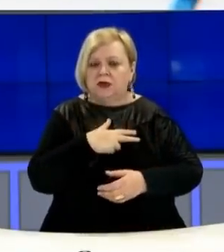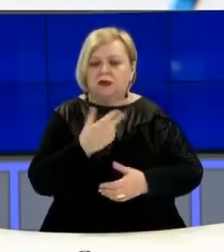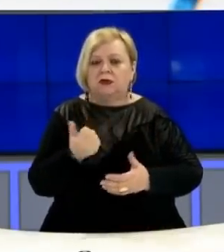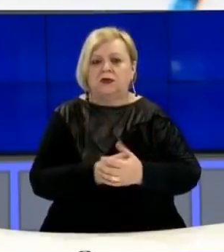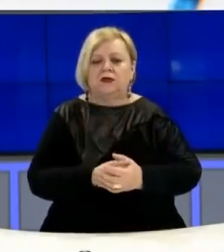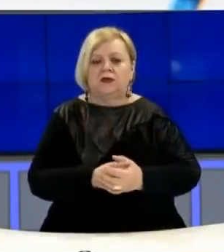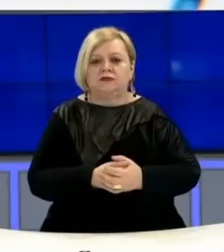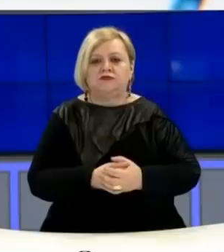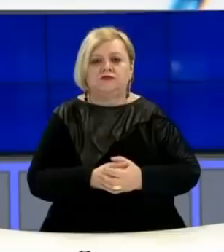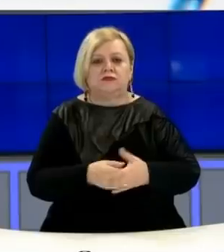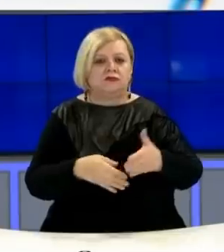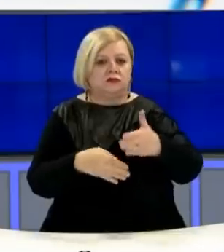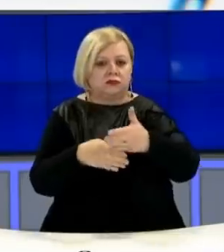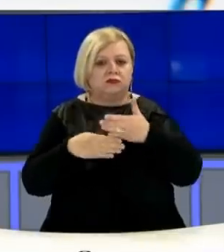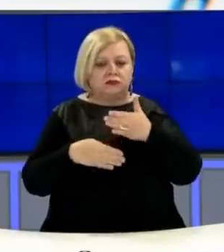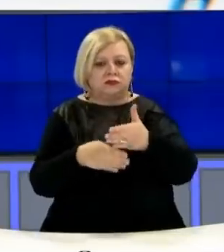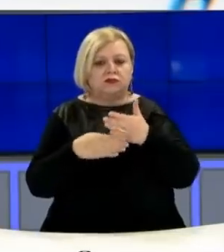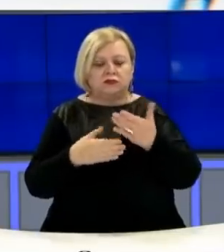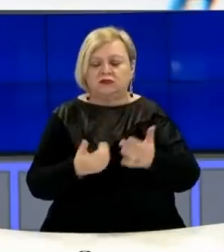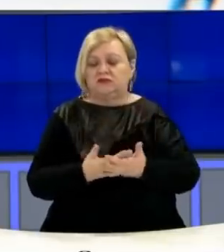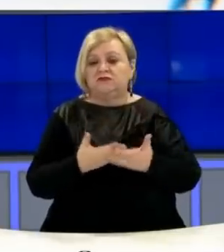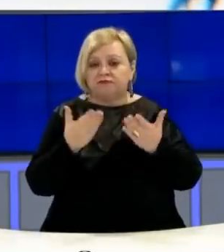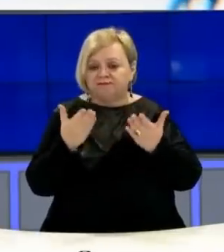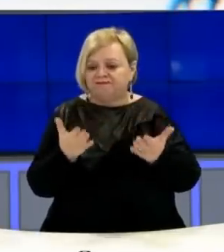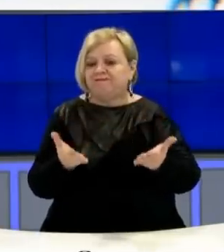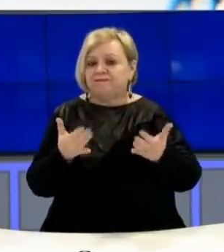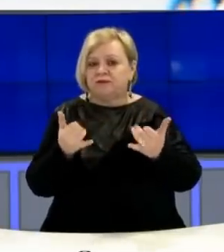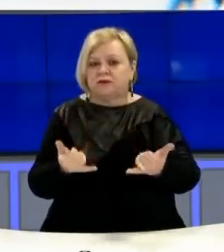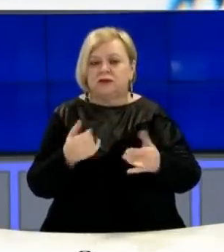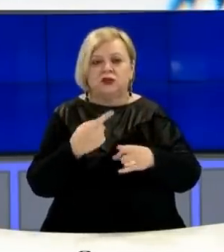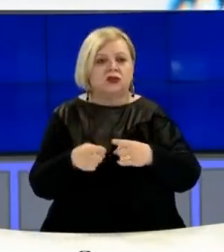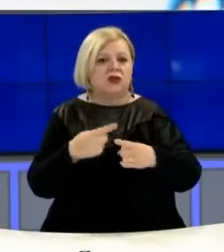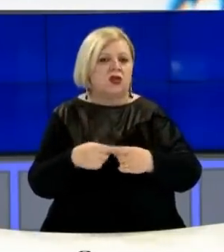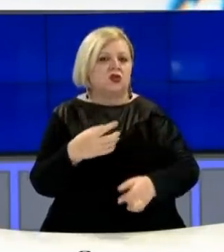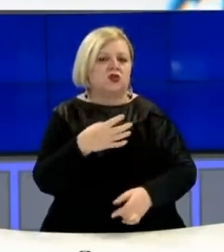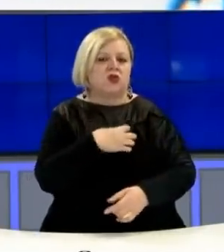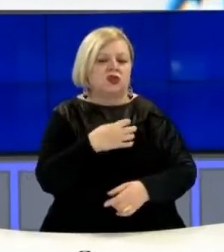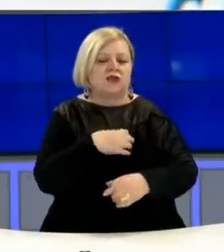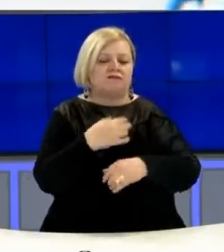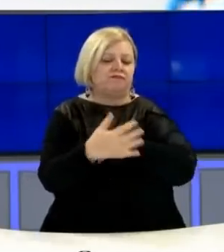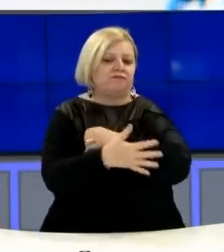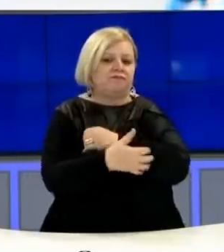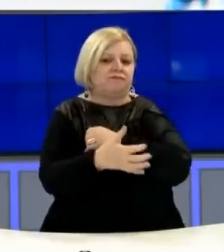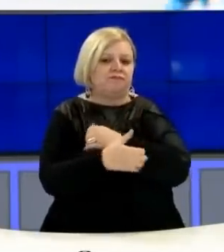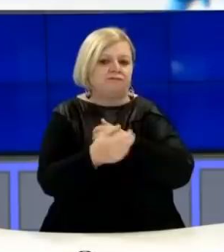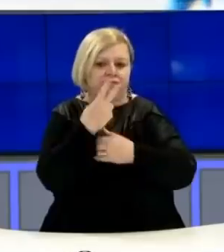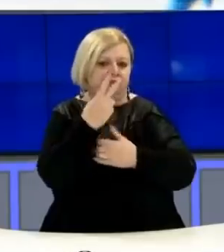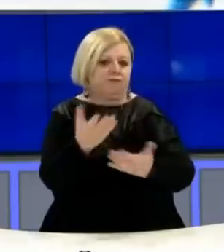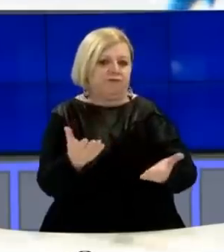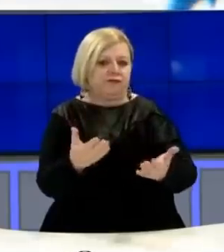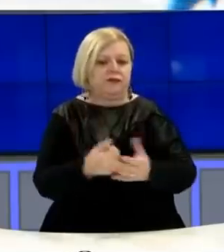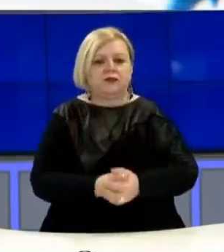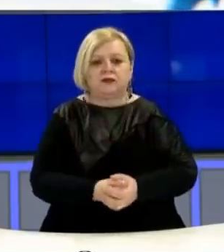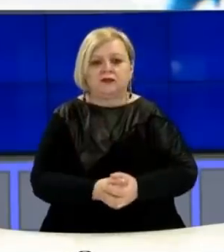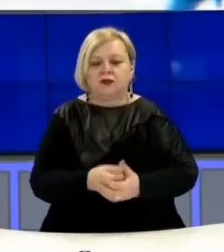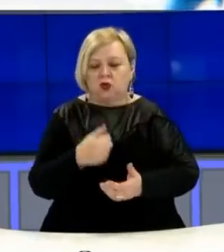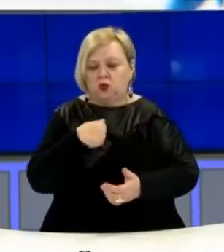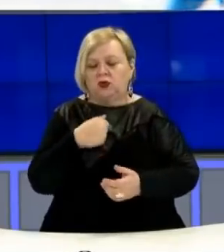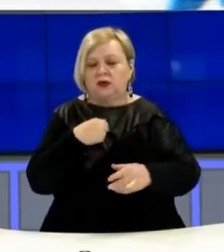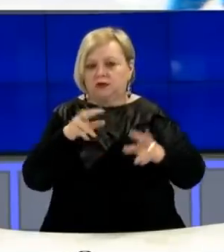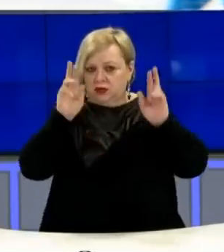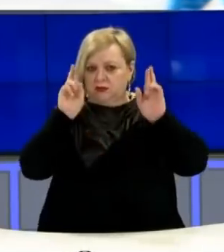në duke në mbajtor. Sa për këtë këtu qështje sociale është teksuare mjaftë e duke shmoshtë. Unë kam shpresa